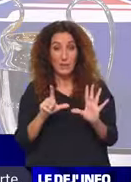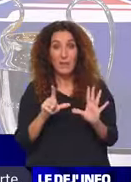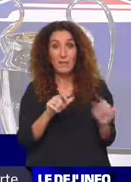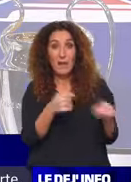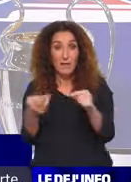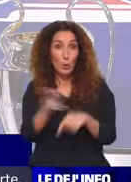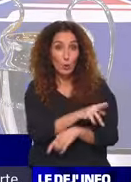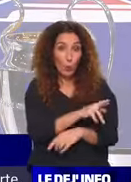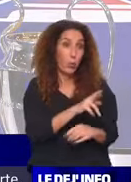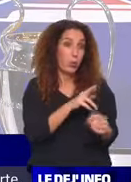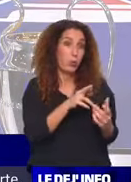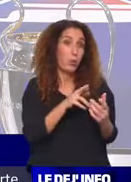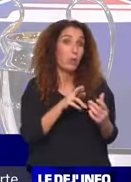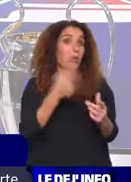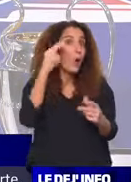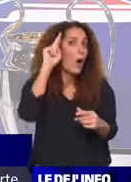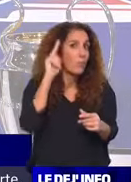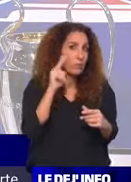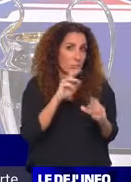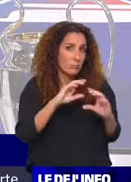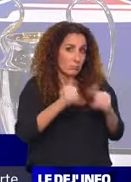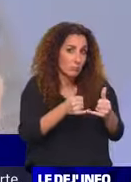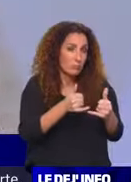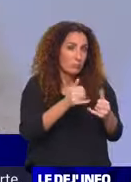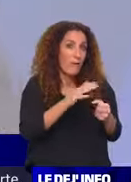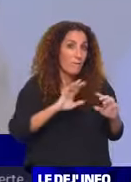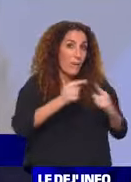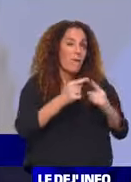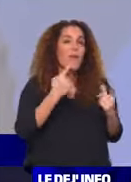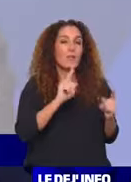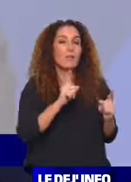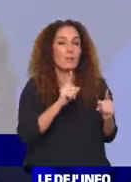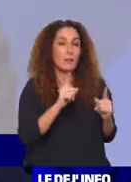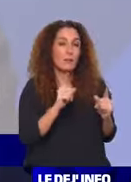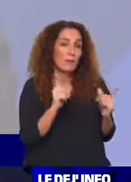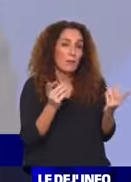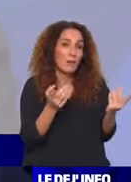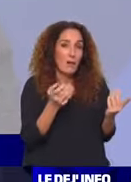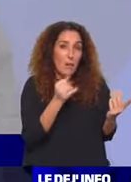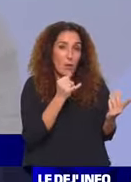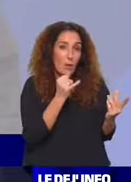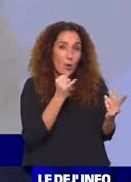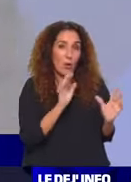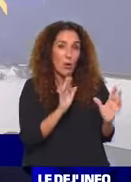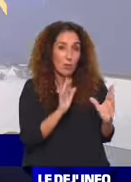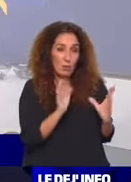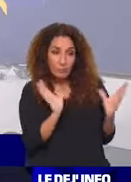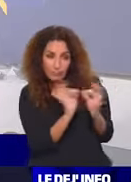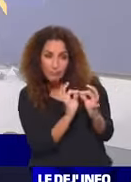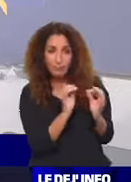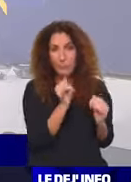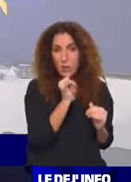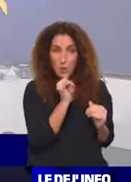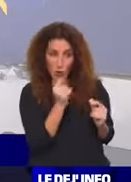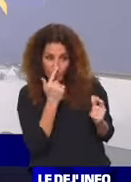de Super Coupe d'Europe. Donc, ça veut dire aussi, quelque part, qu'ils ne se sont pas rencontrés récemment. Donc, ça veut dire que ça va être un petit